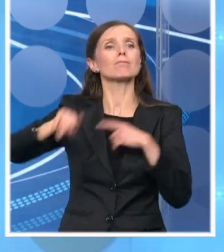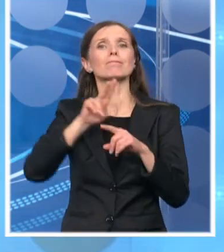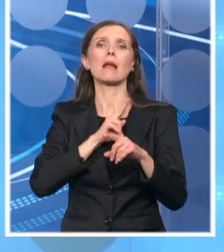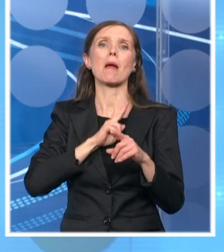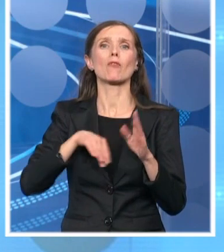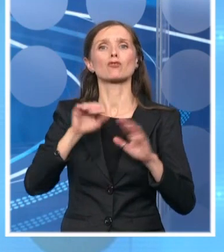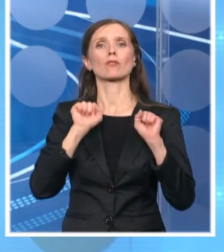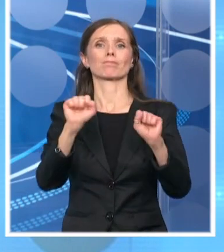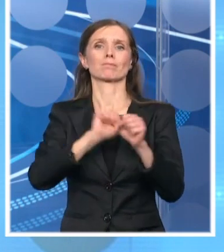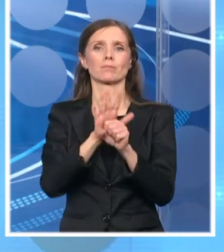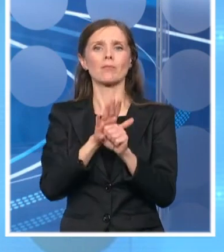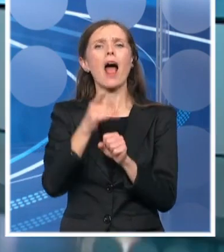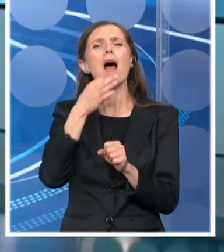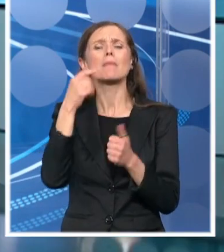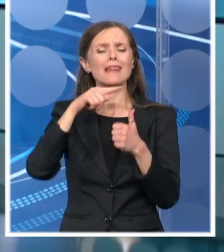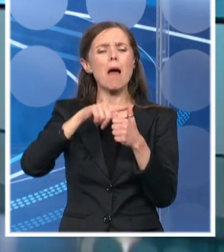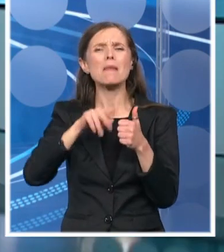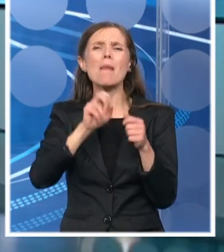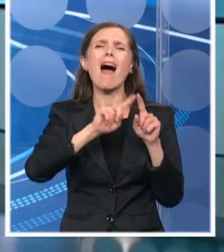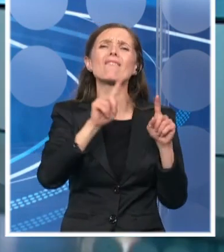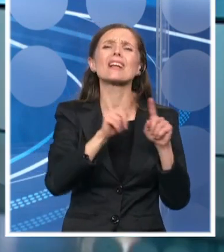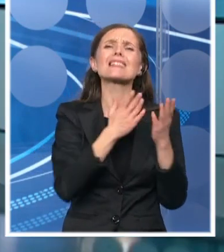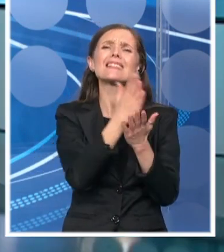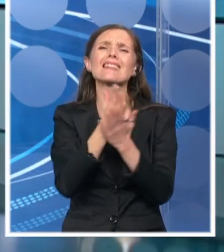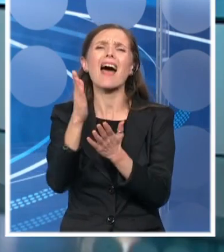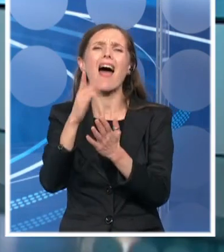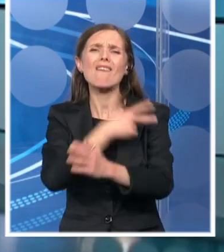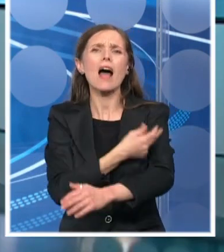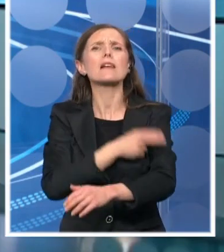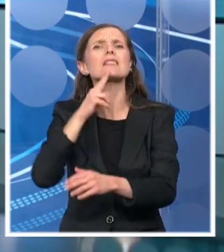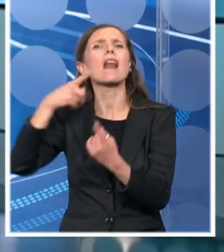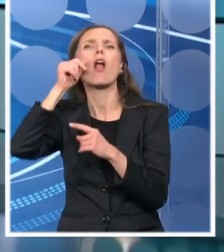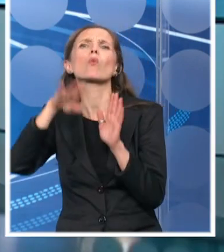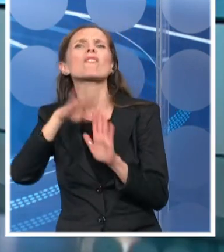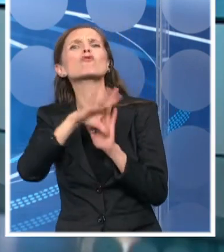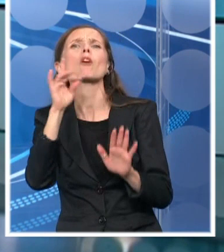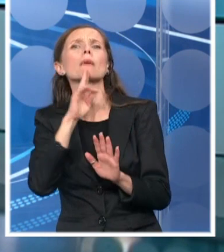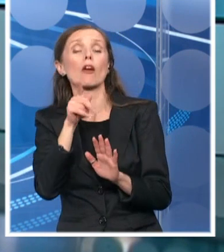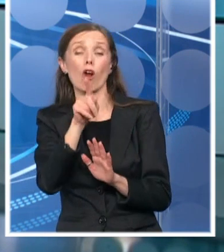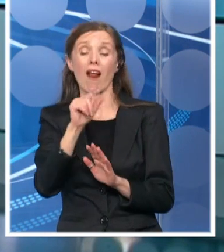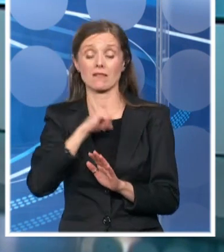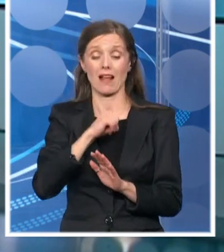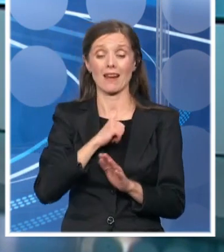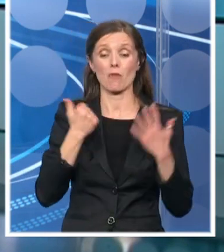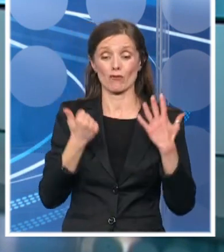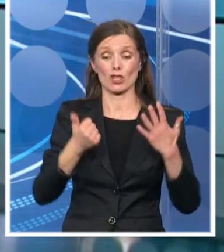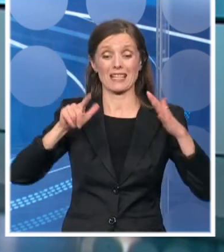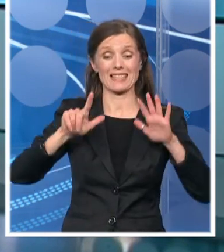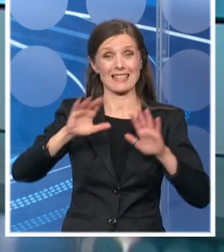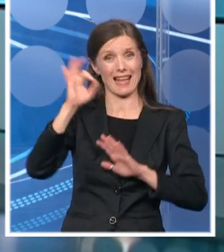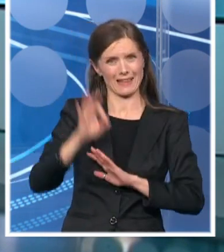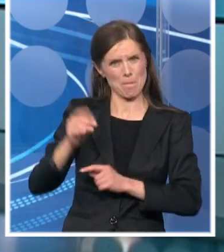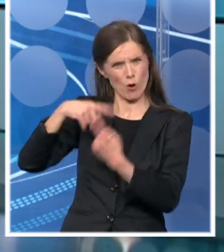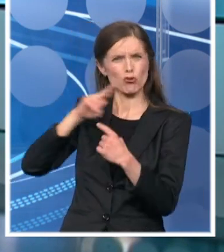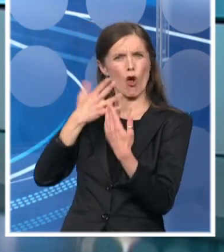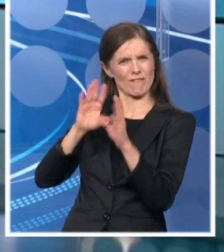ste recimo vi primetili u proteklju nekoliko dana? Dve stvari koje su zanimljive. Prva je da je čak 67% prijavljenih do sada da